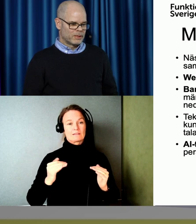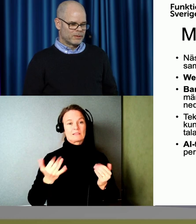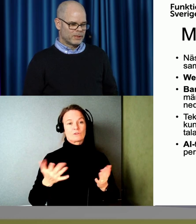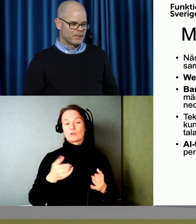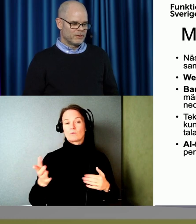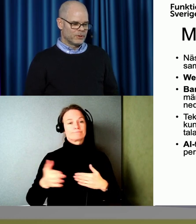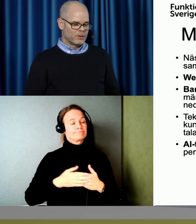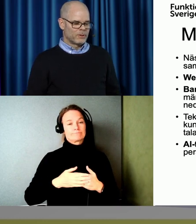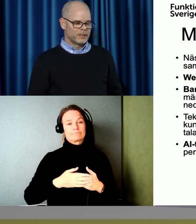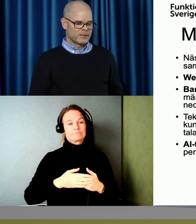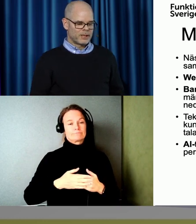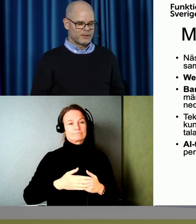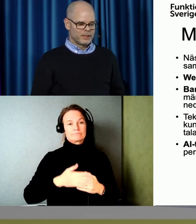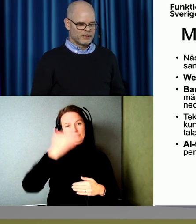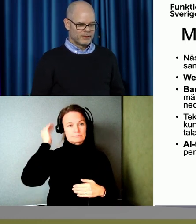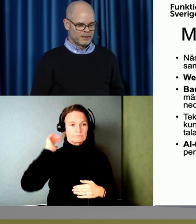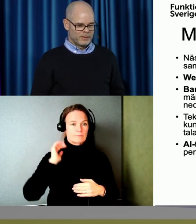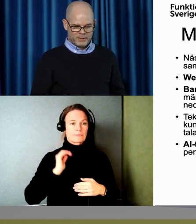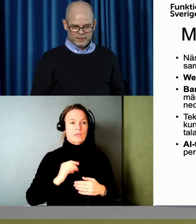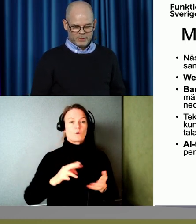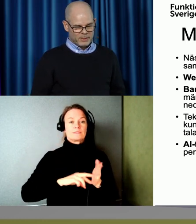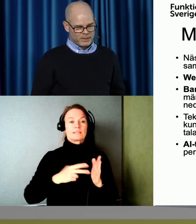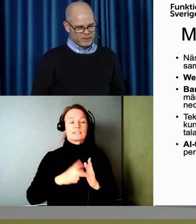Och teknik för taligenkänning.